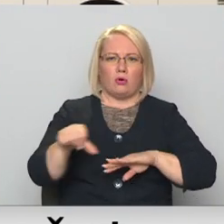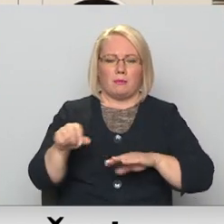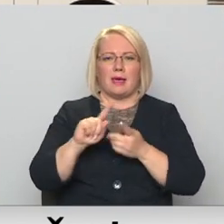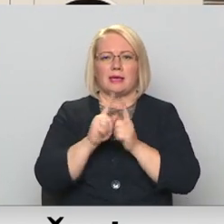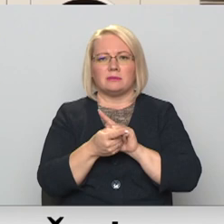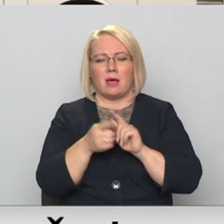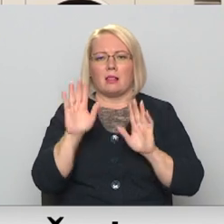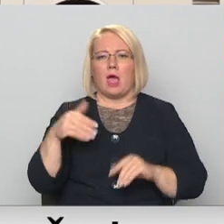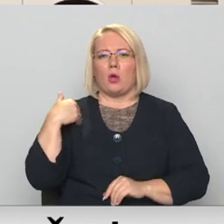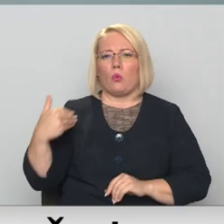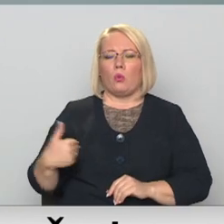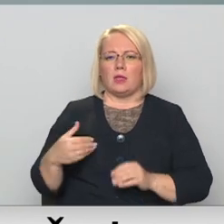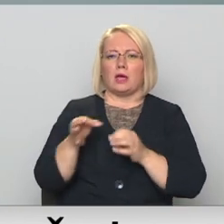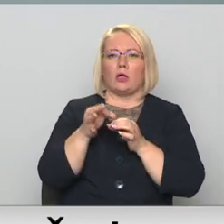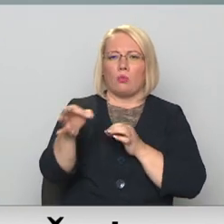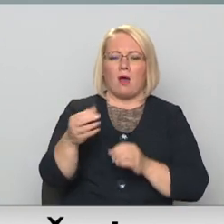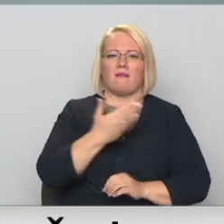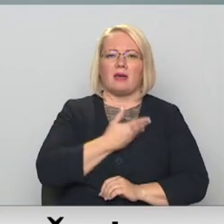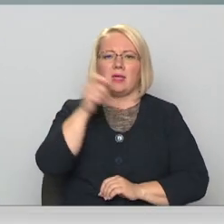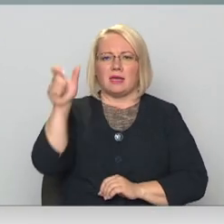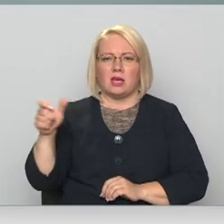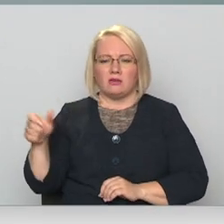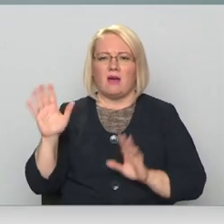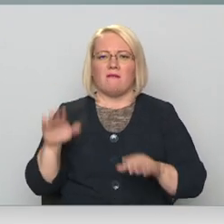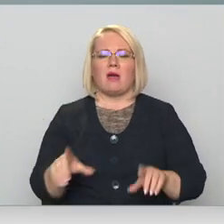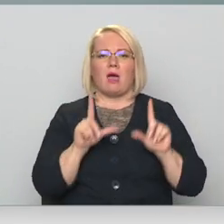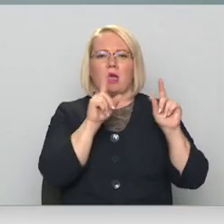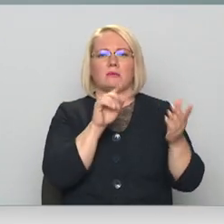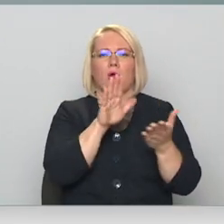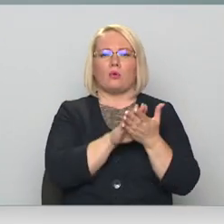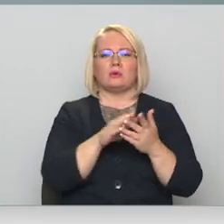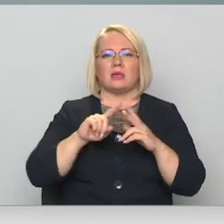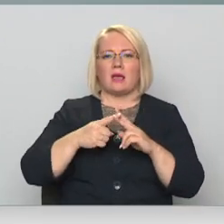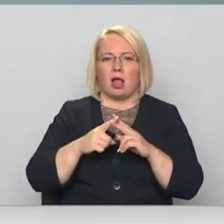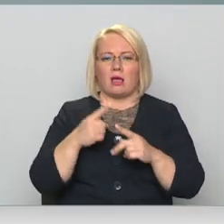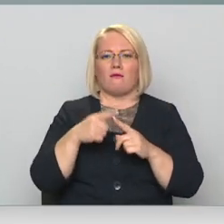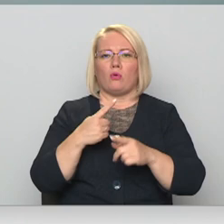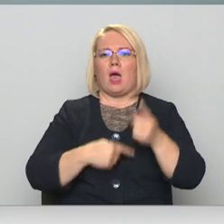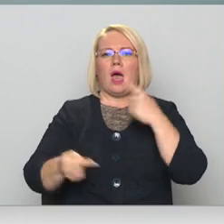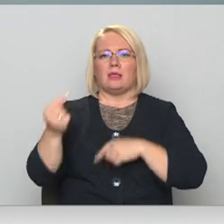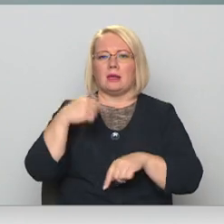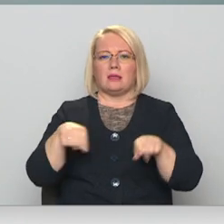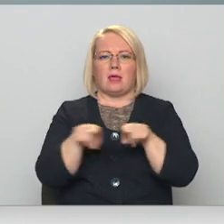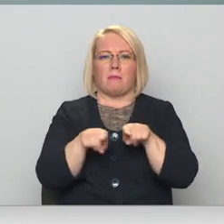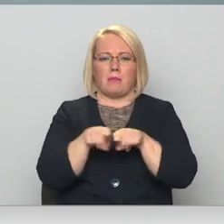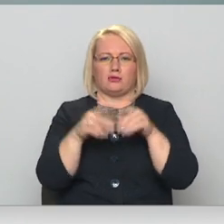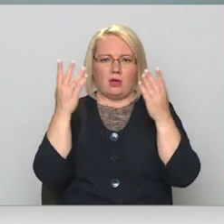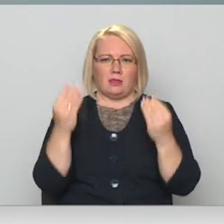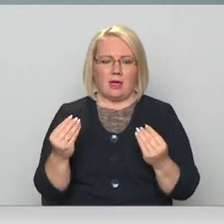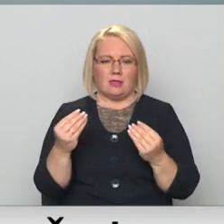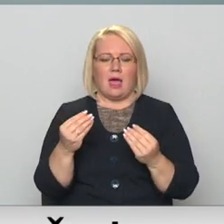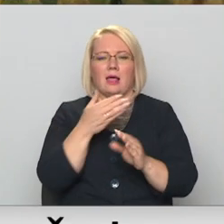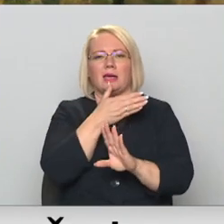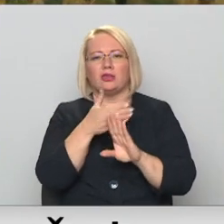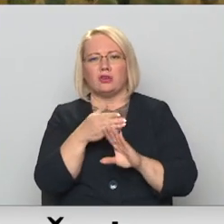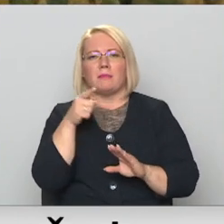kuldīgas novada iedzīvotāji var aizbraukt uz Jelgavu un arī atgriezties tajā pašā dienā. Līdz šim šādas